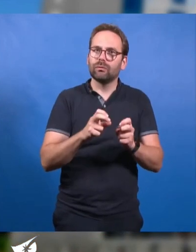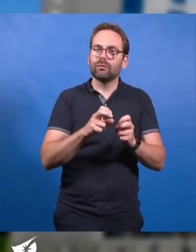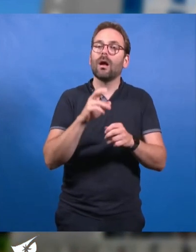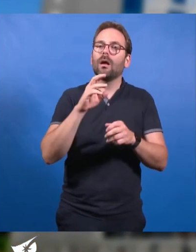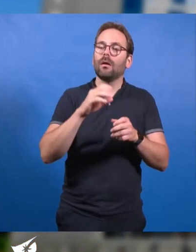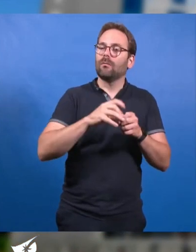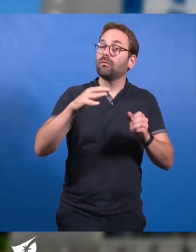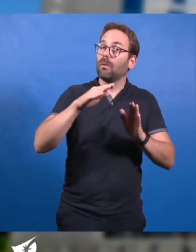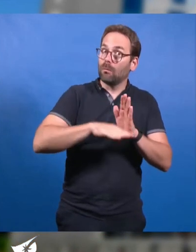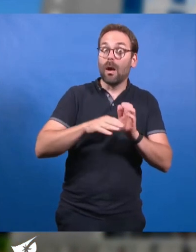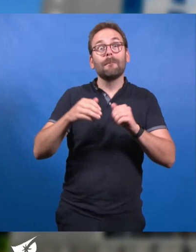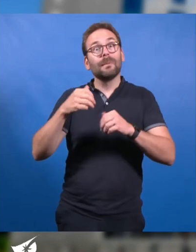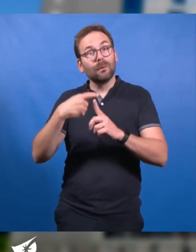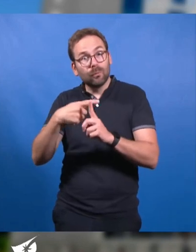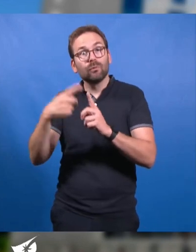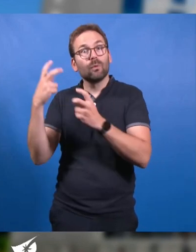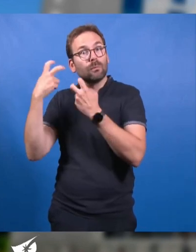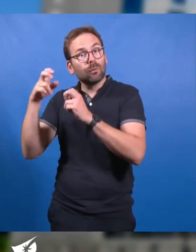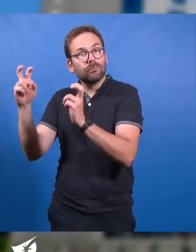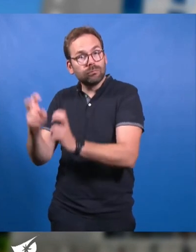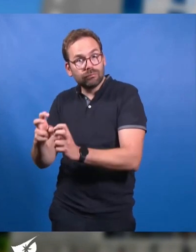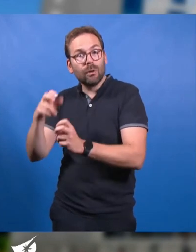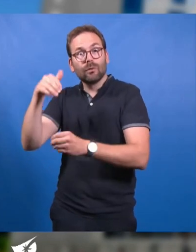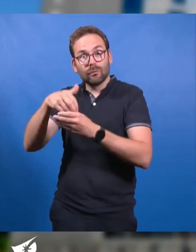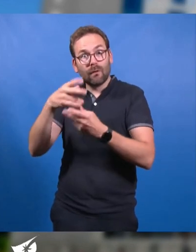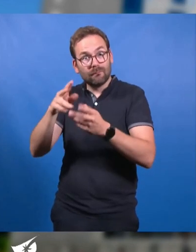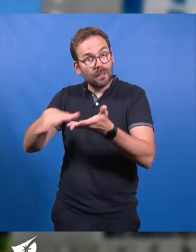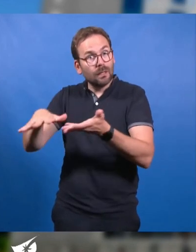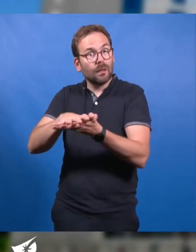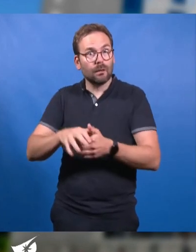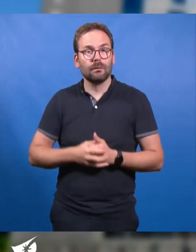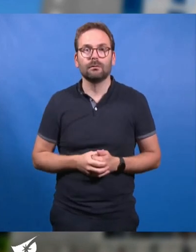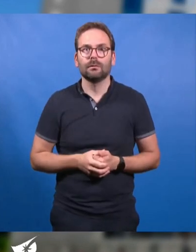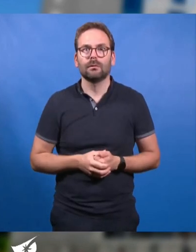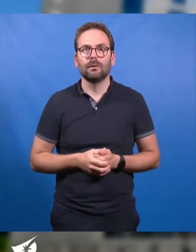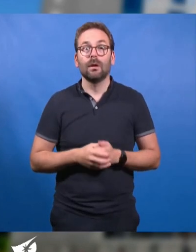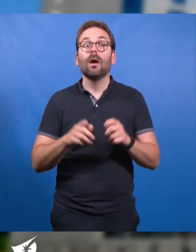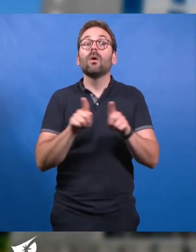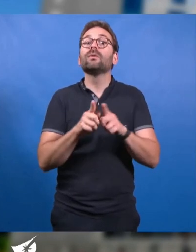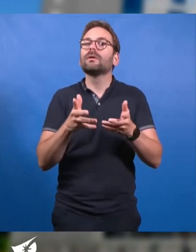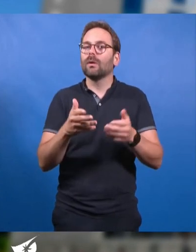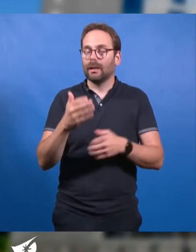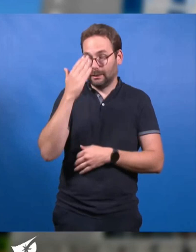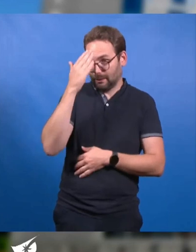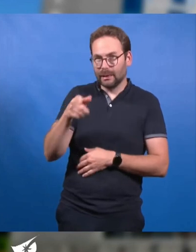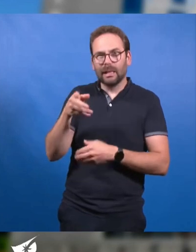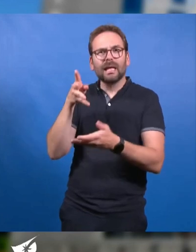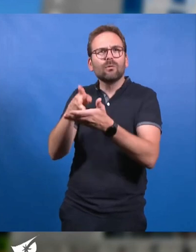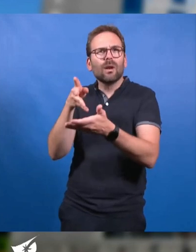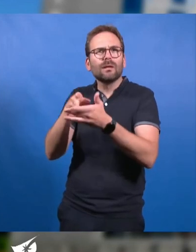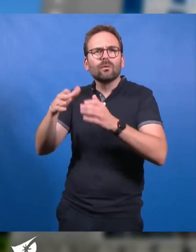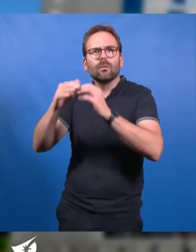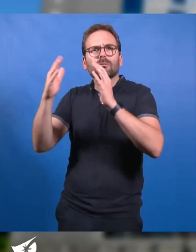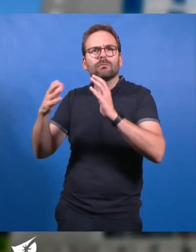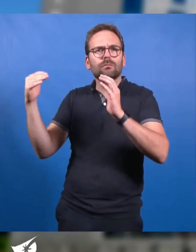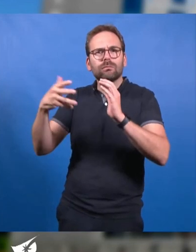'empreinte carbone de la métropole, mais aussi réduisent le bruit à l'intérieur de nos villes. C'est aussi le cas lorsque nous prenons en compte l'isolation acoustique